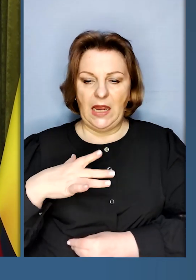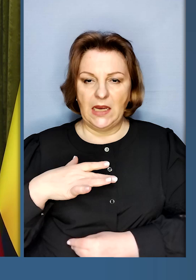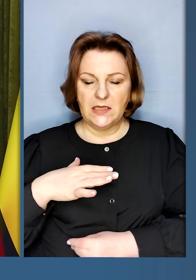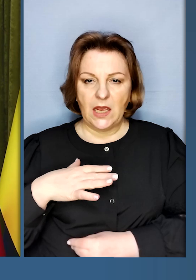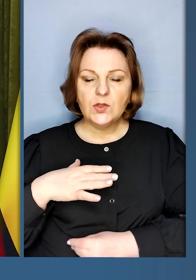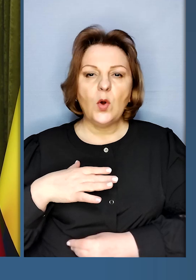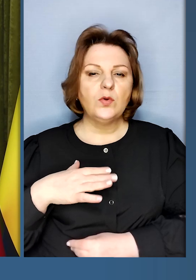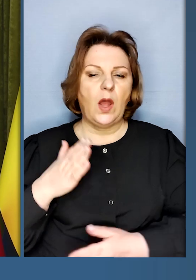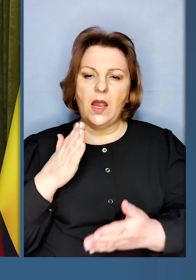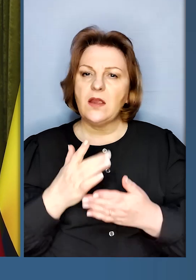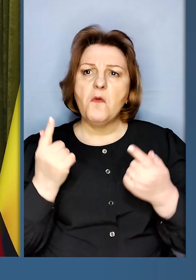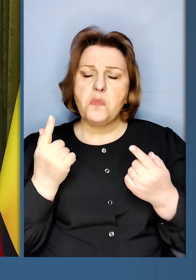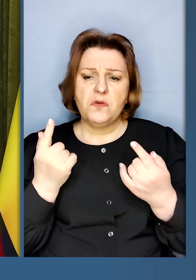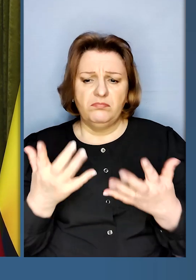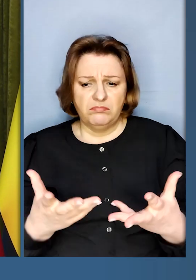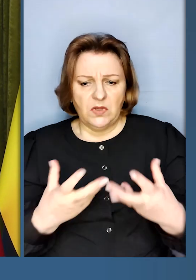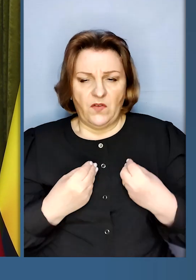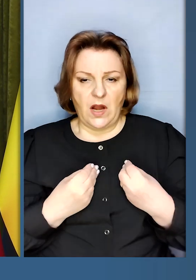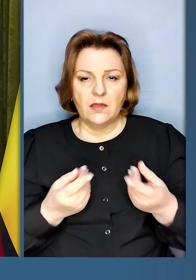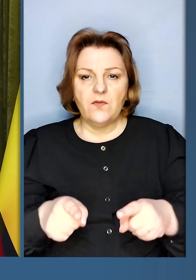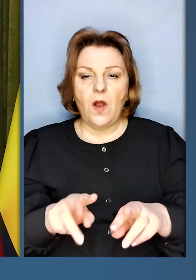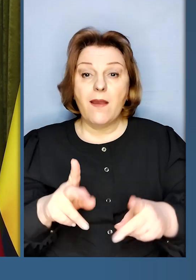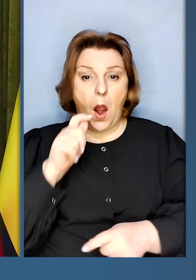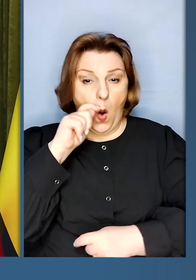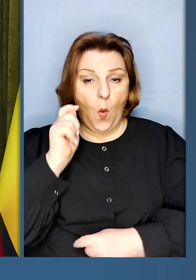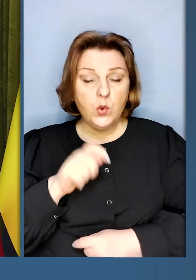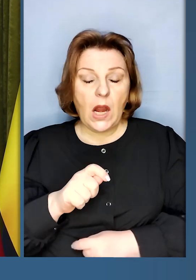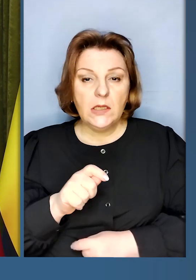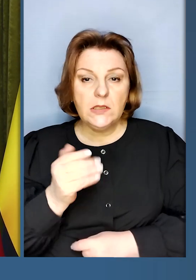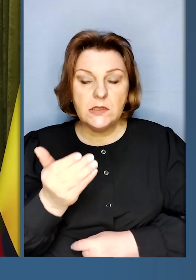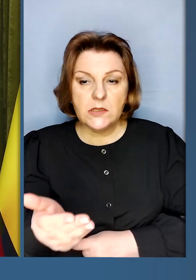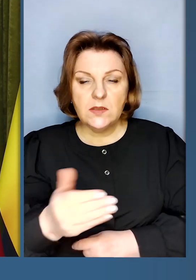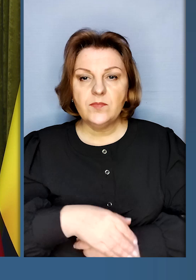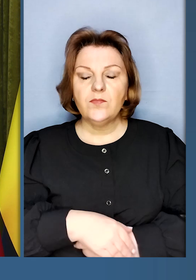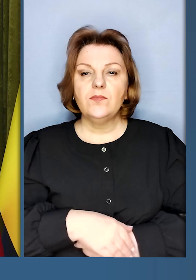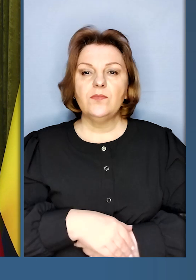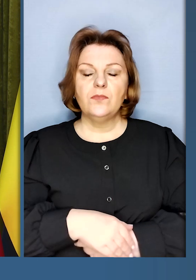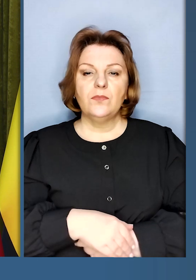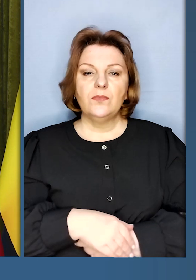Наші інструктори є під величезним враженням того, як українські